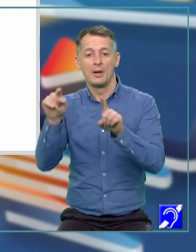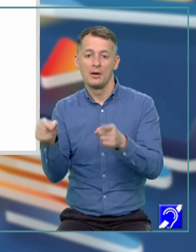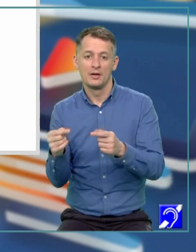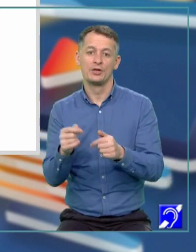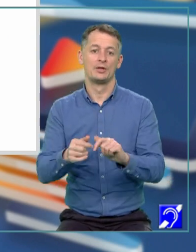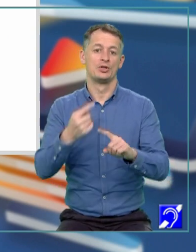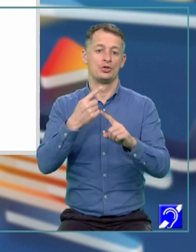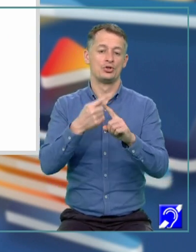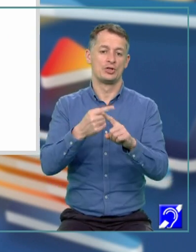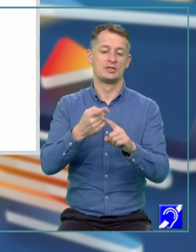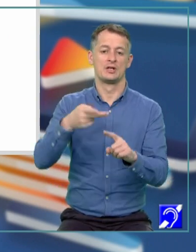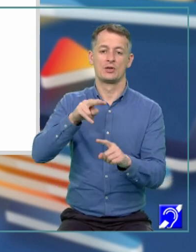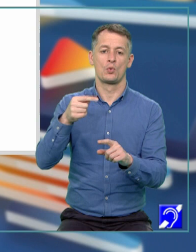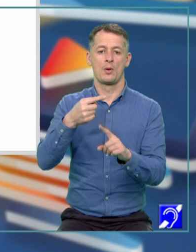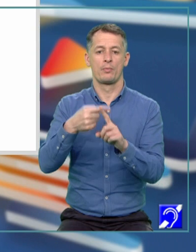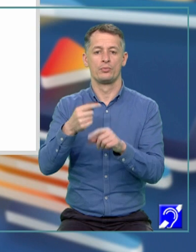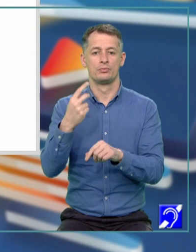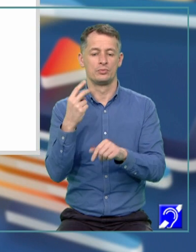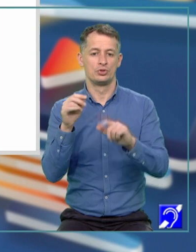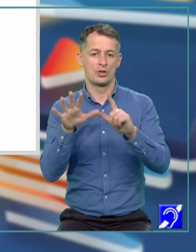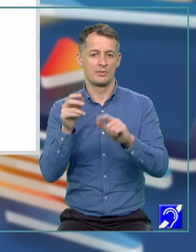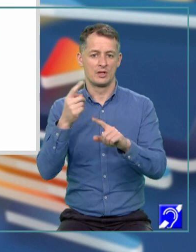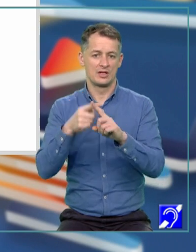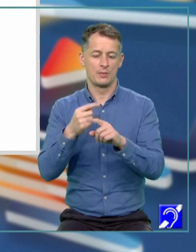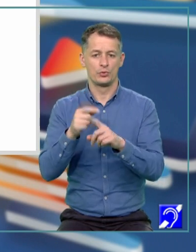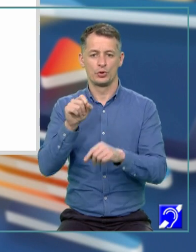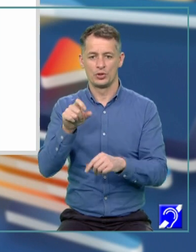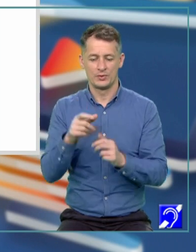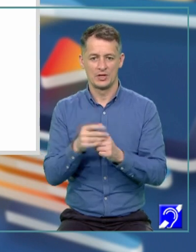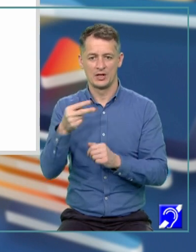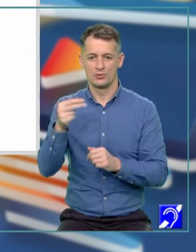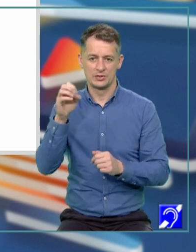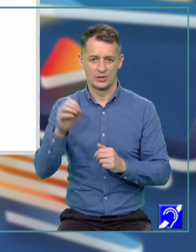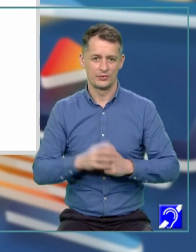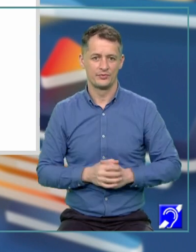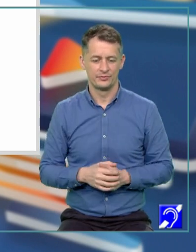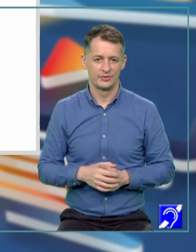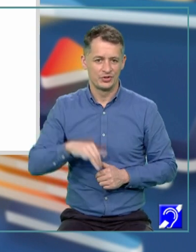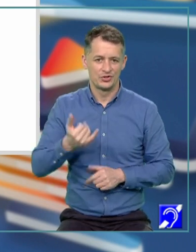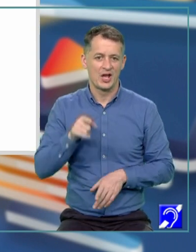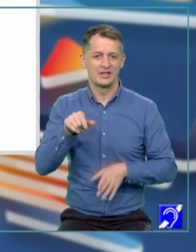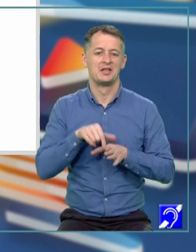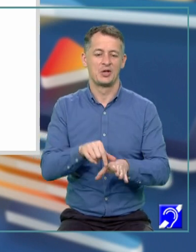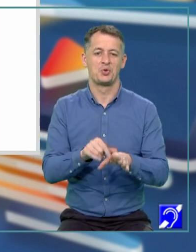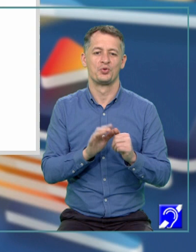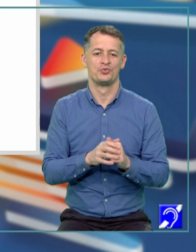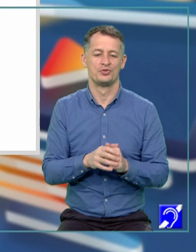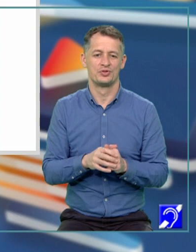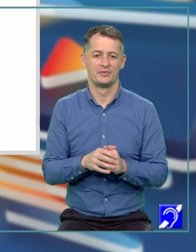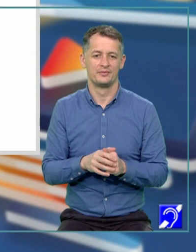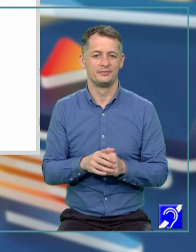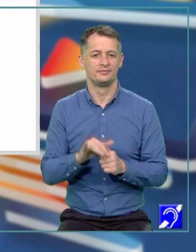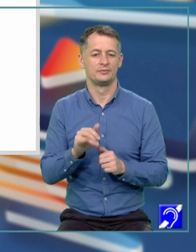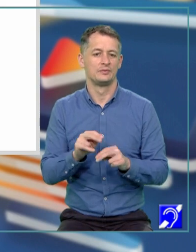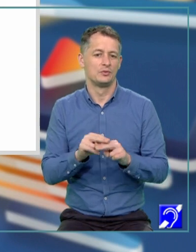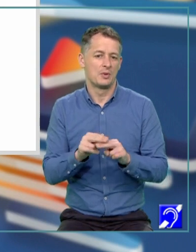Ei bine, minus 1 înmulțit cu x pătrat plus 7x plus 12 egal cu 0 ne conduce, este echivalent cu a